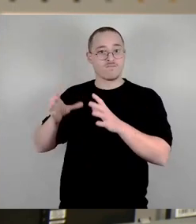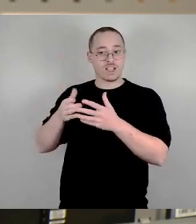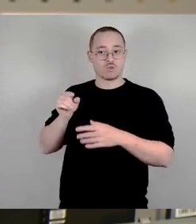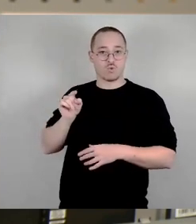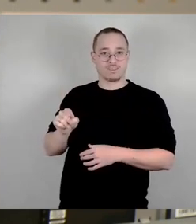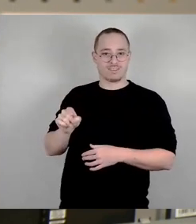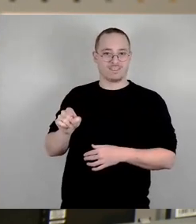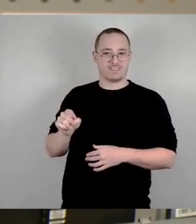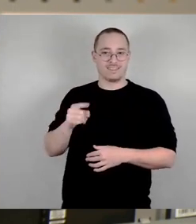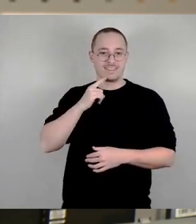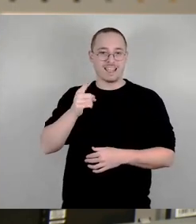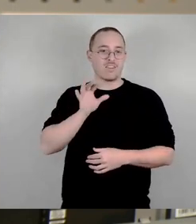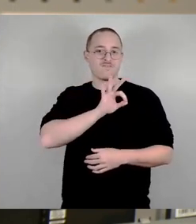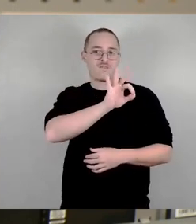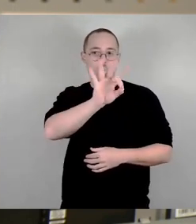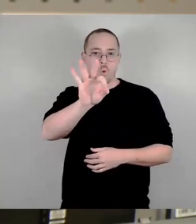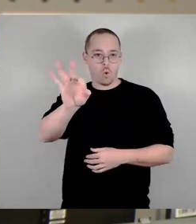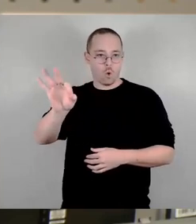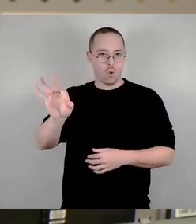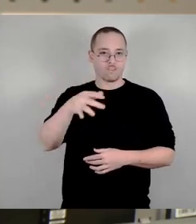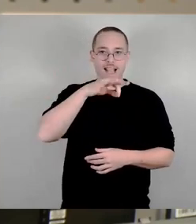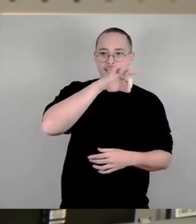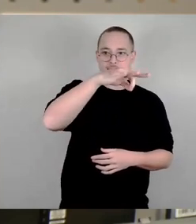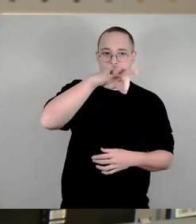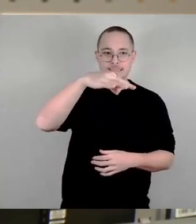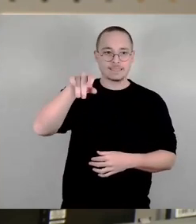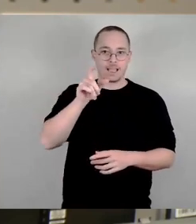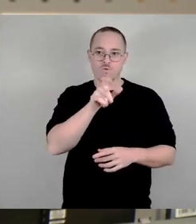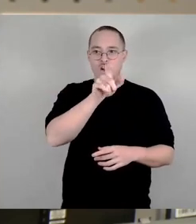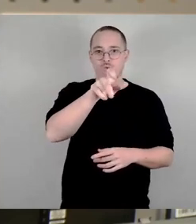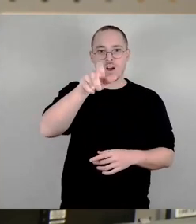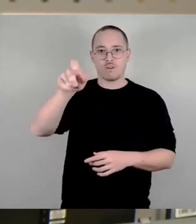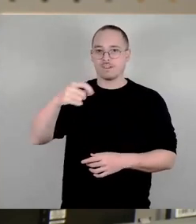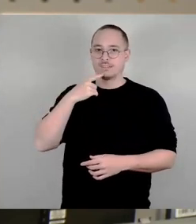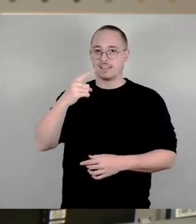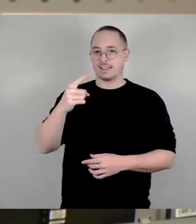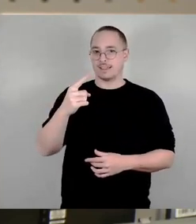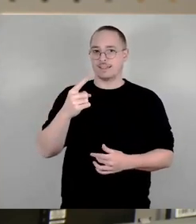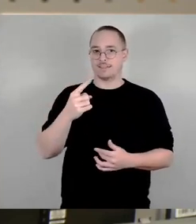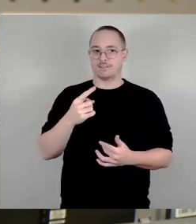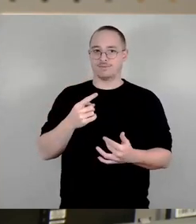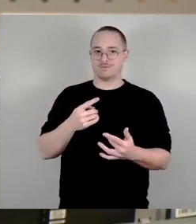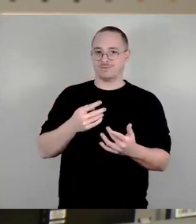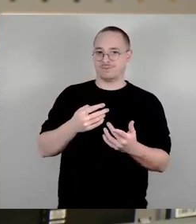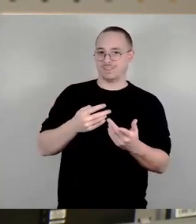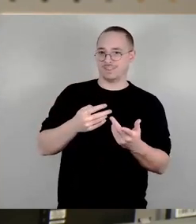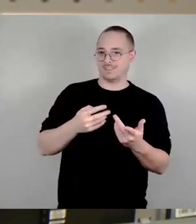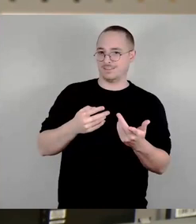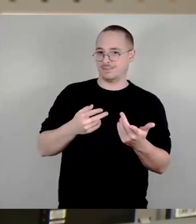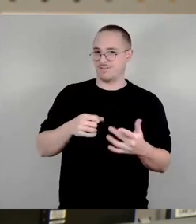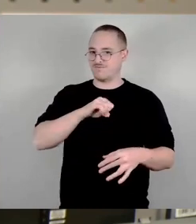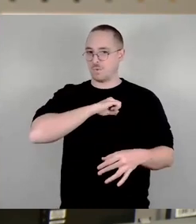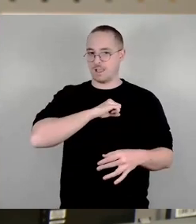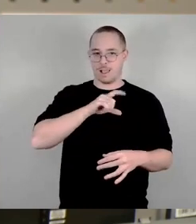bringt, weil ich habe gerade die Größenordnung genannt, 83 Millionen Grundsteuereinnahmen. Und wenn man jetzt die Grundsteuer C für unbebaute